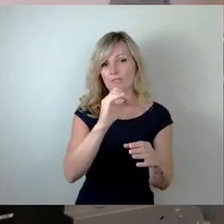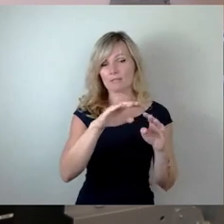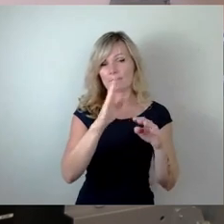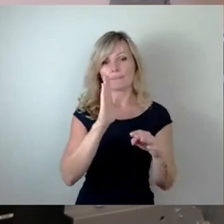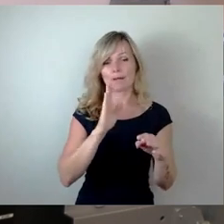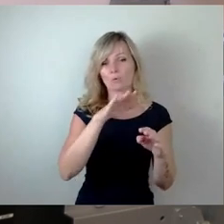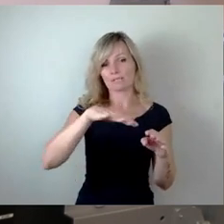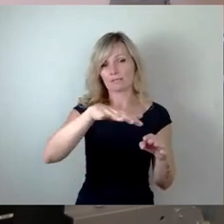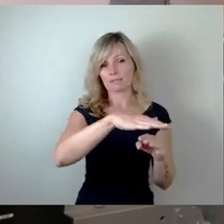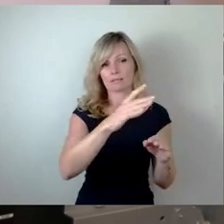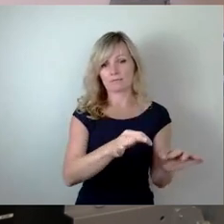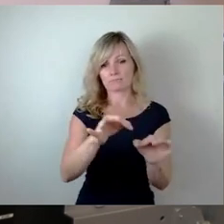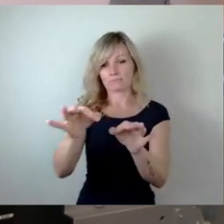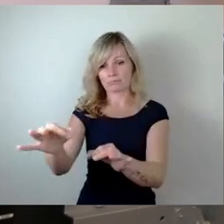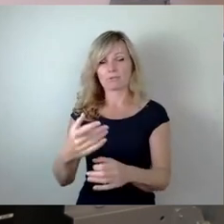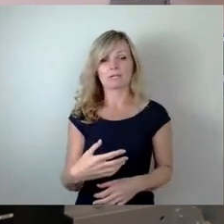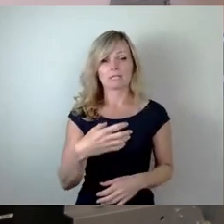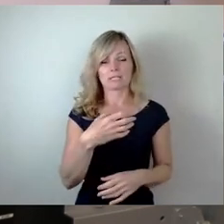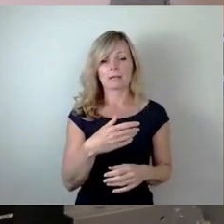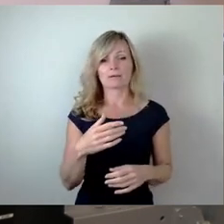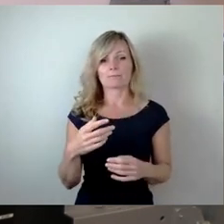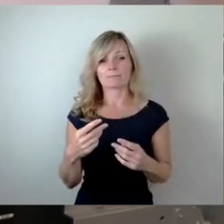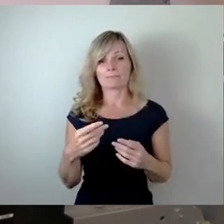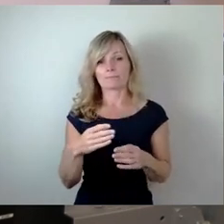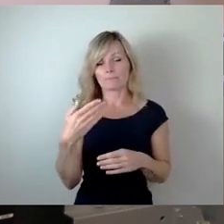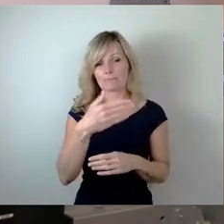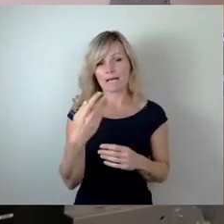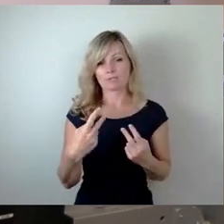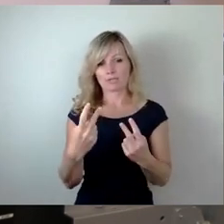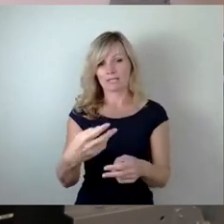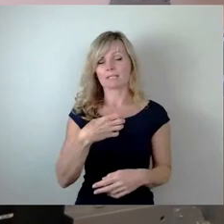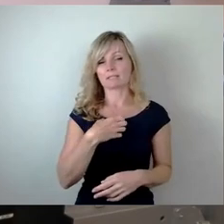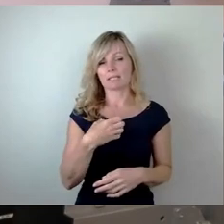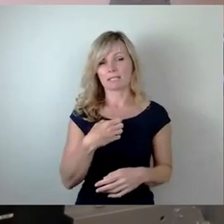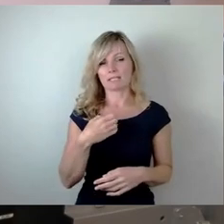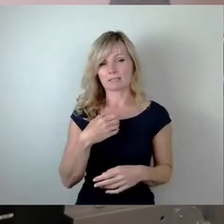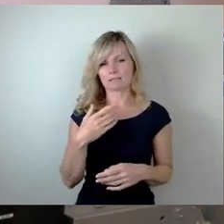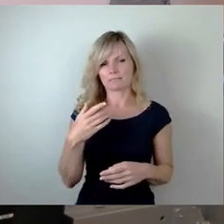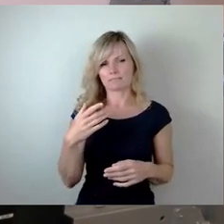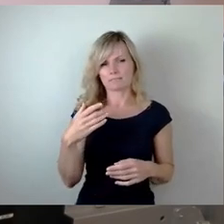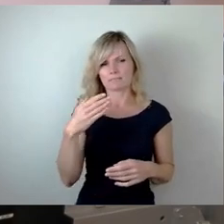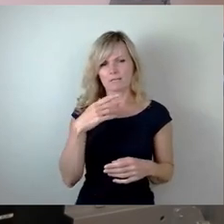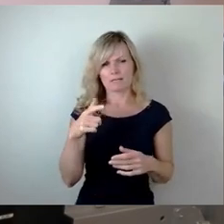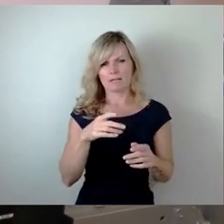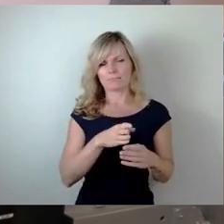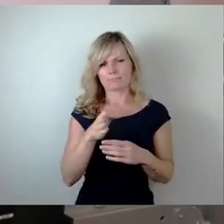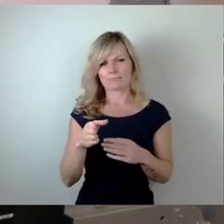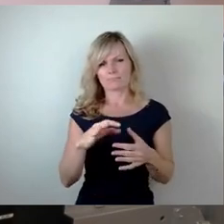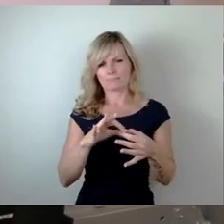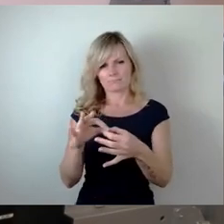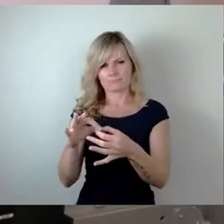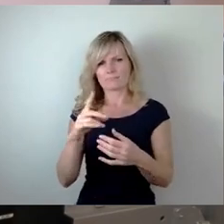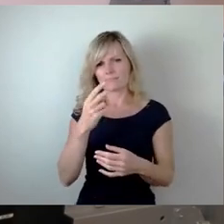Bahnstrecke Dresden-Prag auszubauen. Der Hochwasserschutz muss weiter ertüchtigt werden, teilweise auch unter Einbeziehung von Kleingarten.